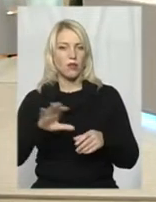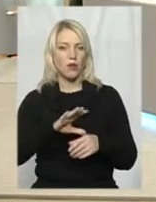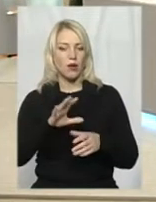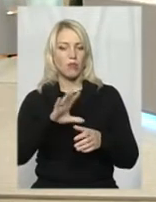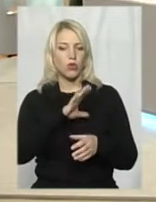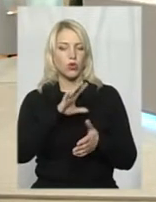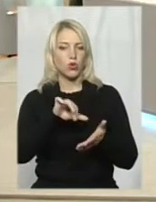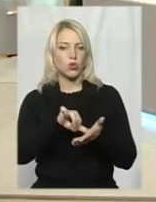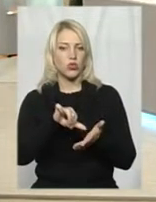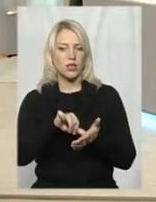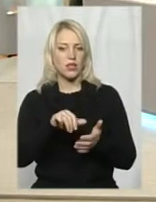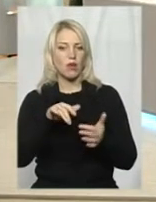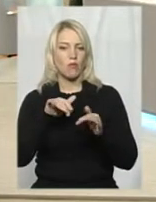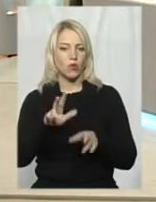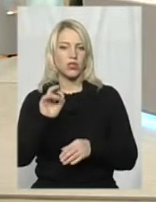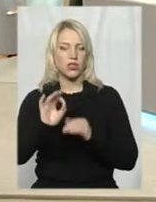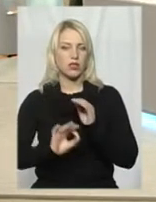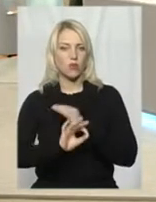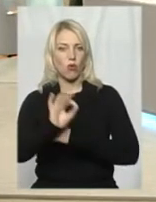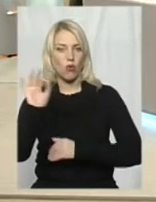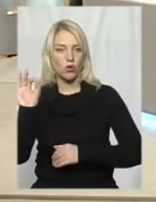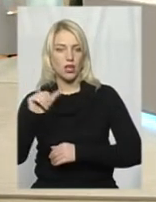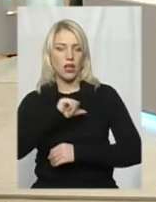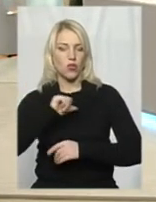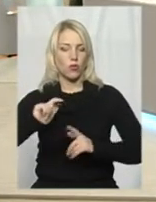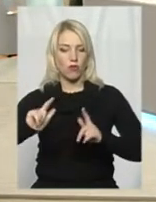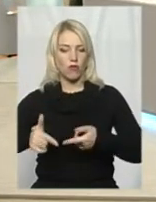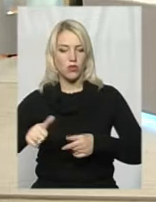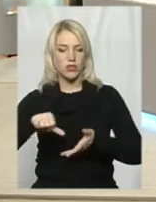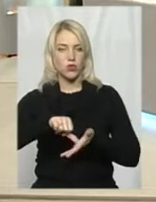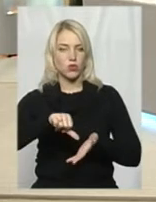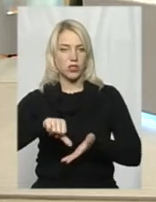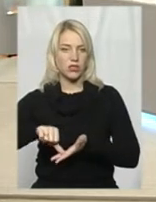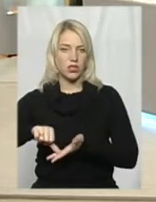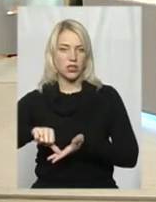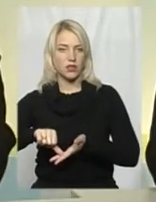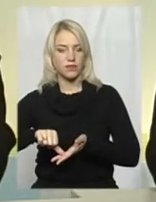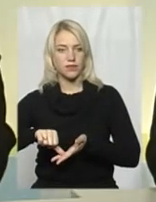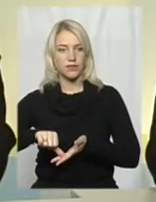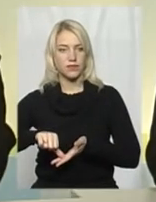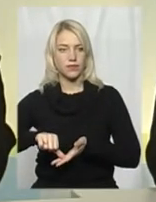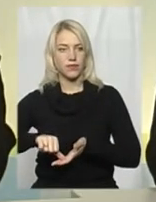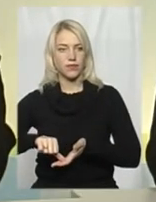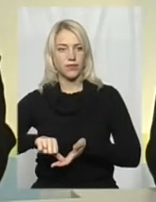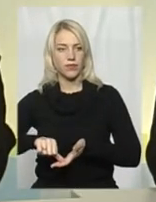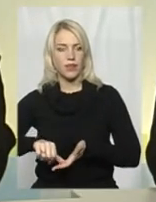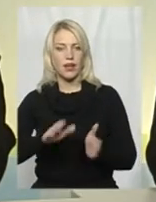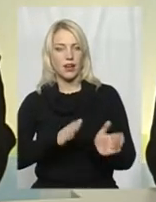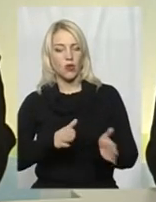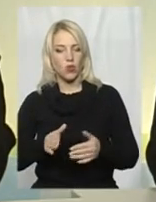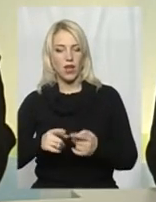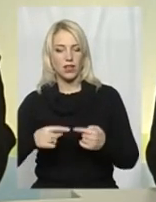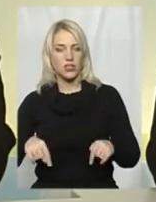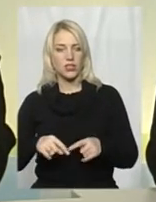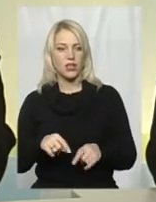подій на Сході, як добровольці, так і учасники регулярних частин. І один з